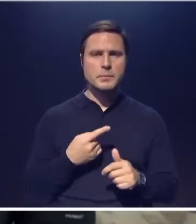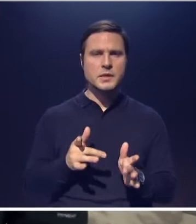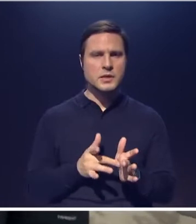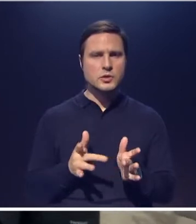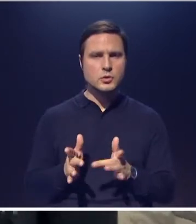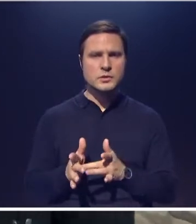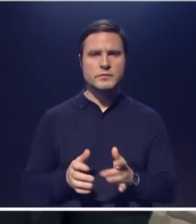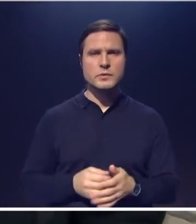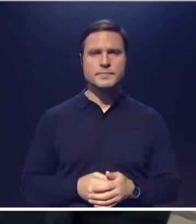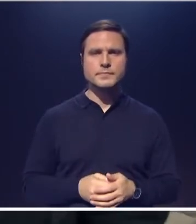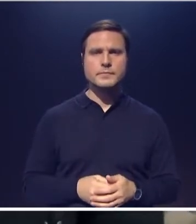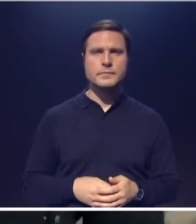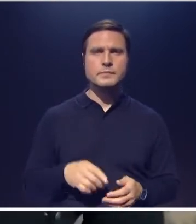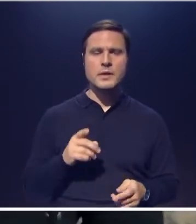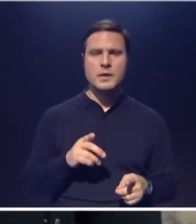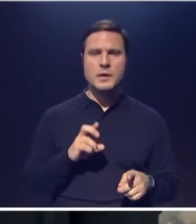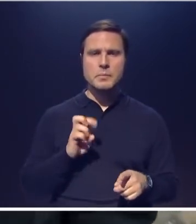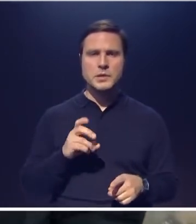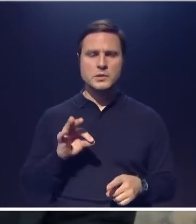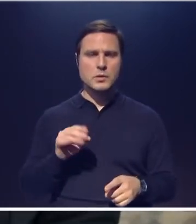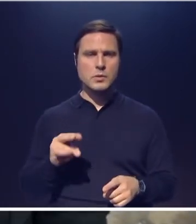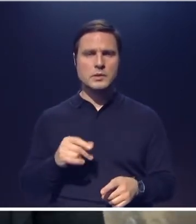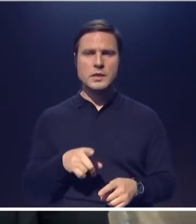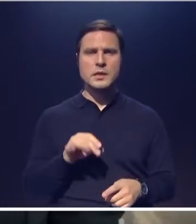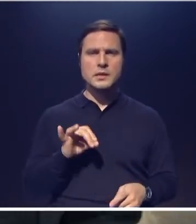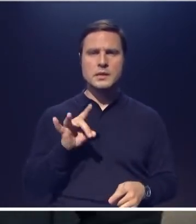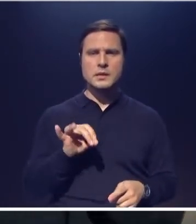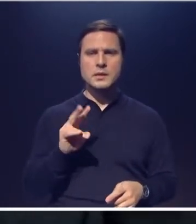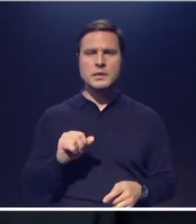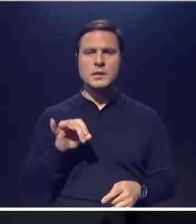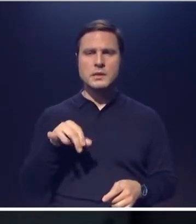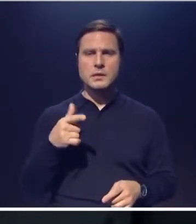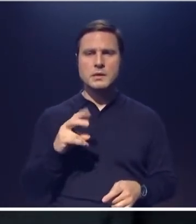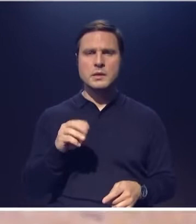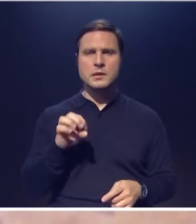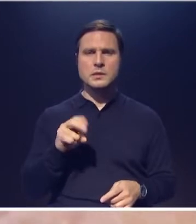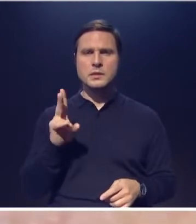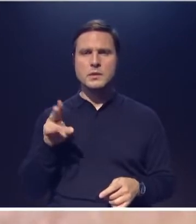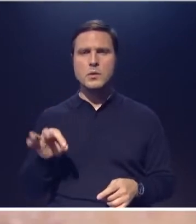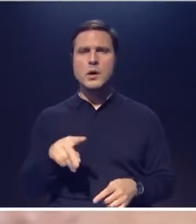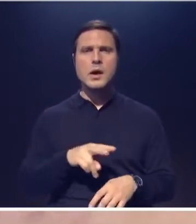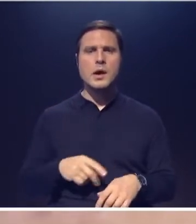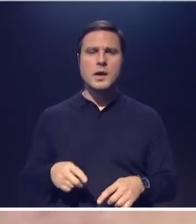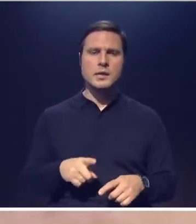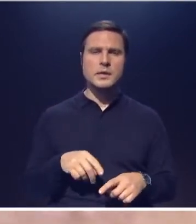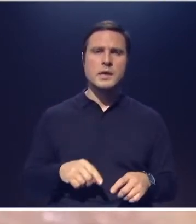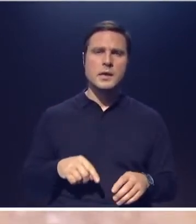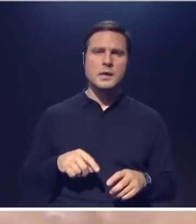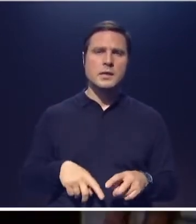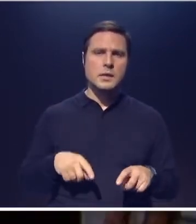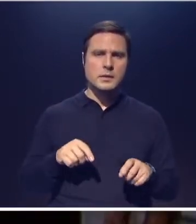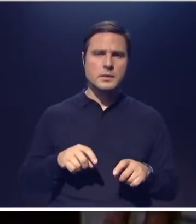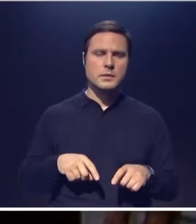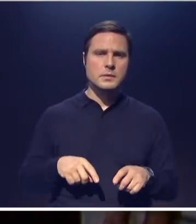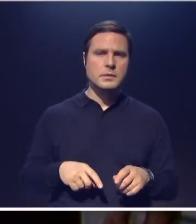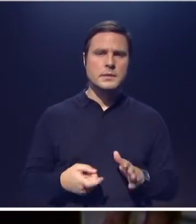К акту экстрасенса-бесогона Ирины Игнатенко уже приковано внимание правоохранителей. Следственный комитет начал проверку